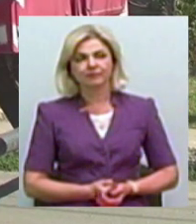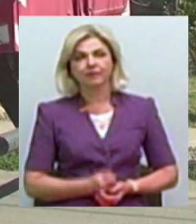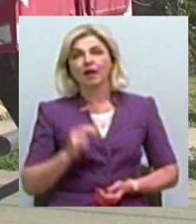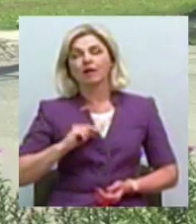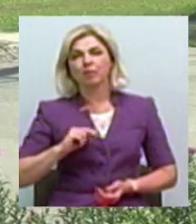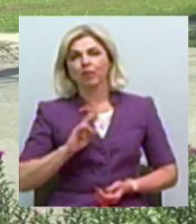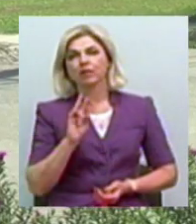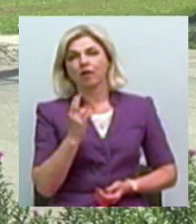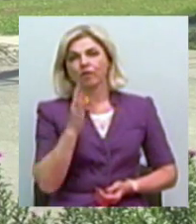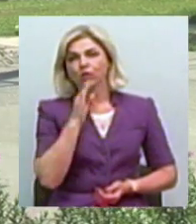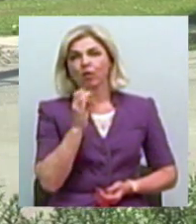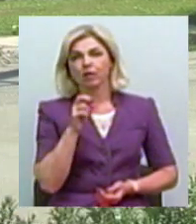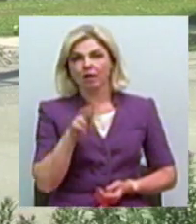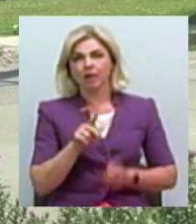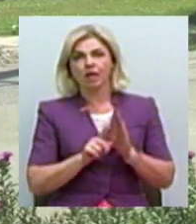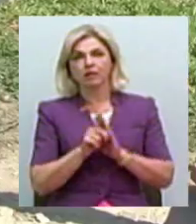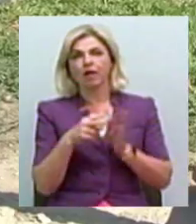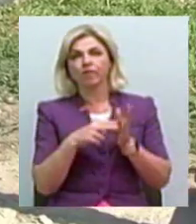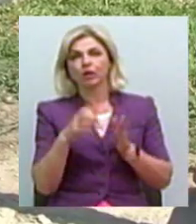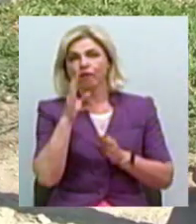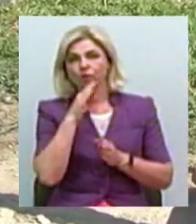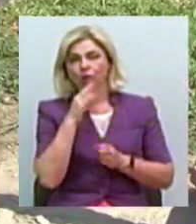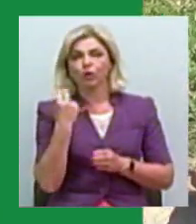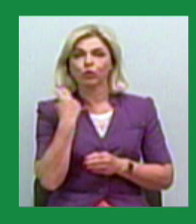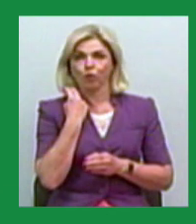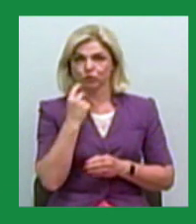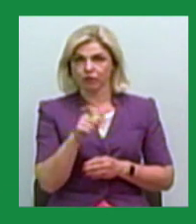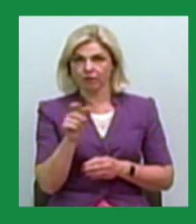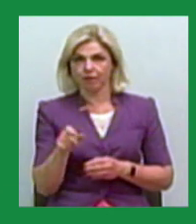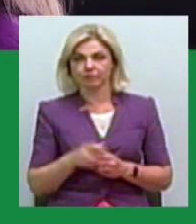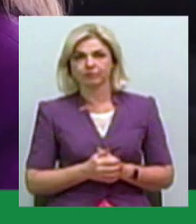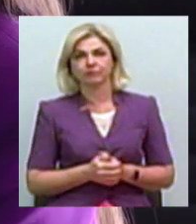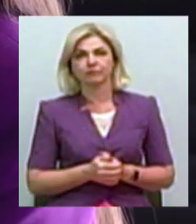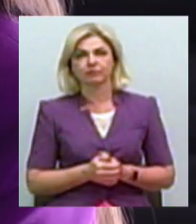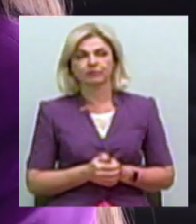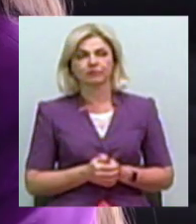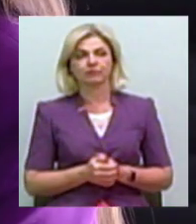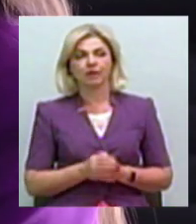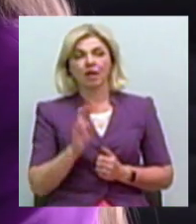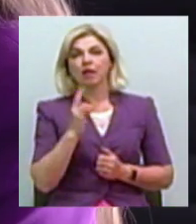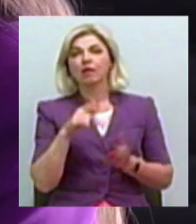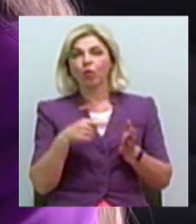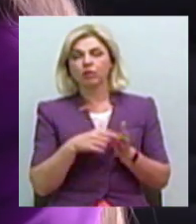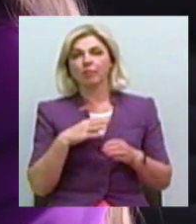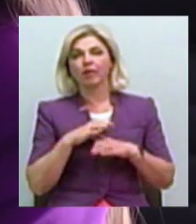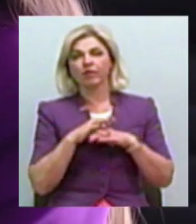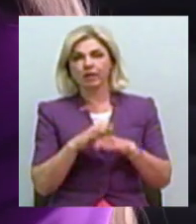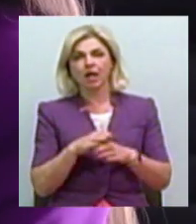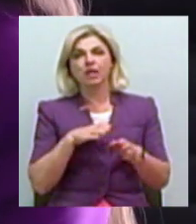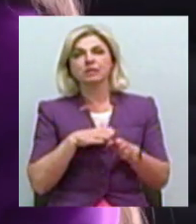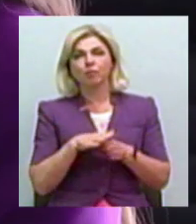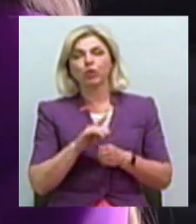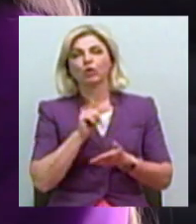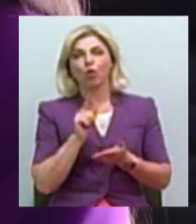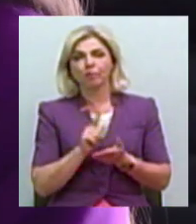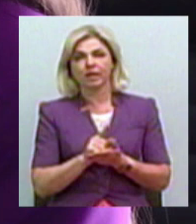Миколаїв водоканалу розпочали відключати водопостачання боржникам. У Миколаїві відбувся брифінг, виконуючи обов'язки